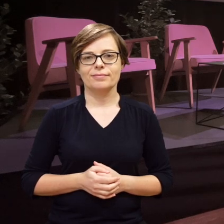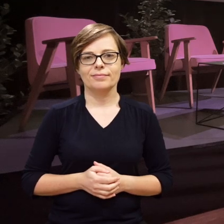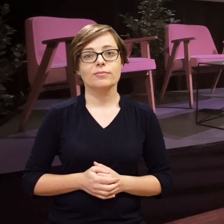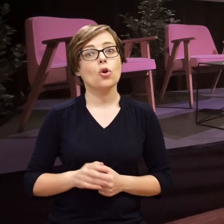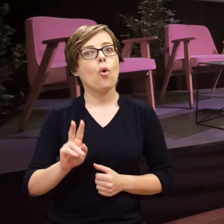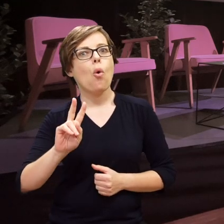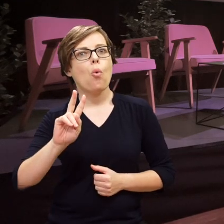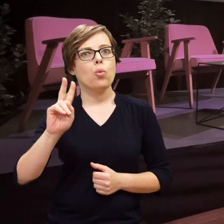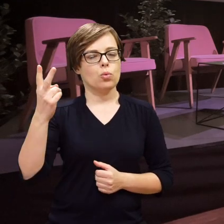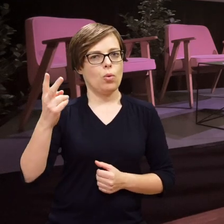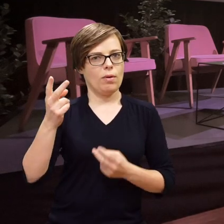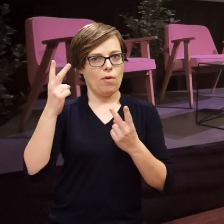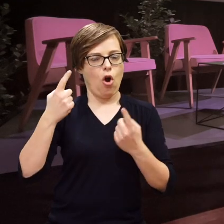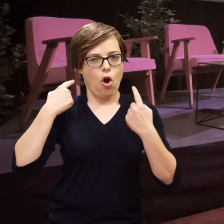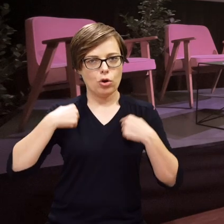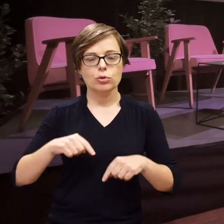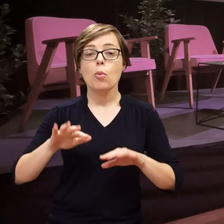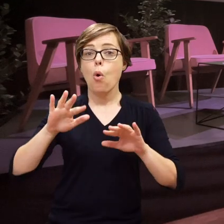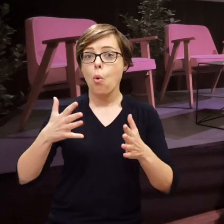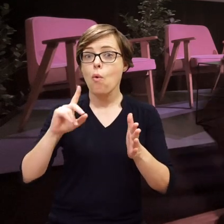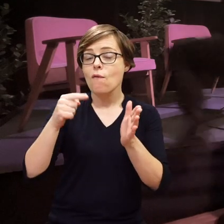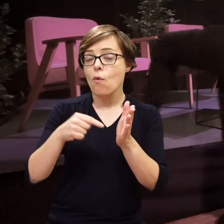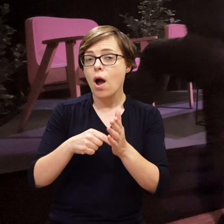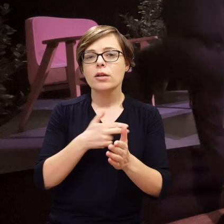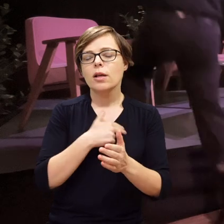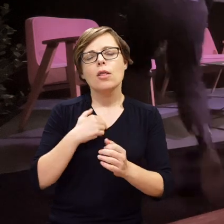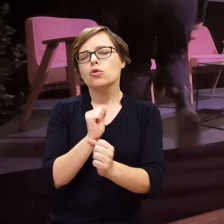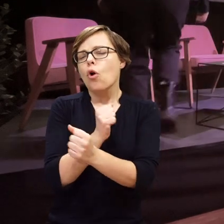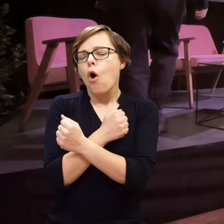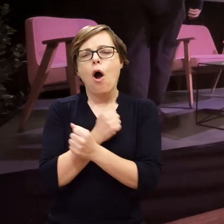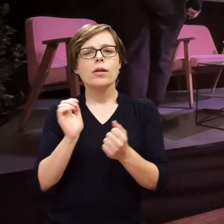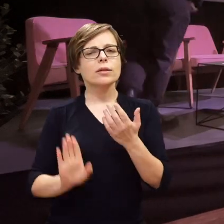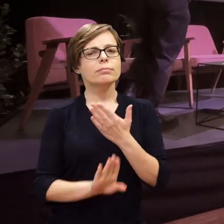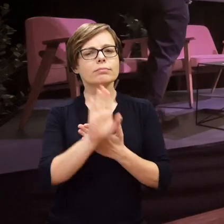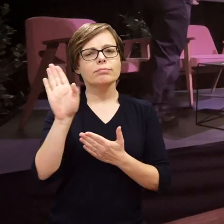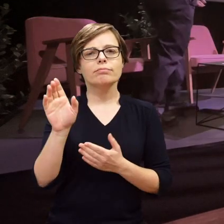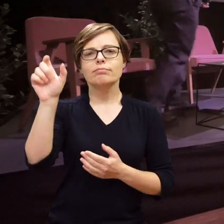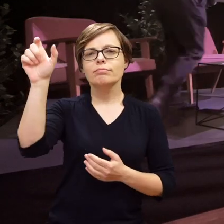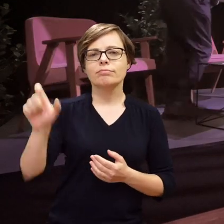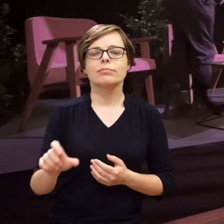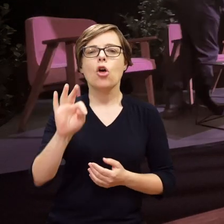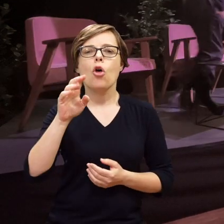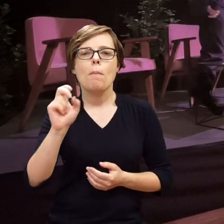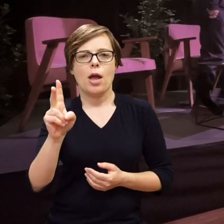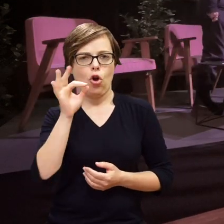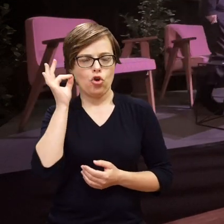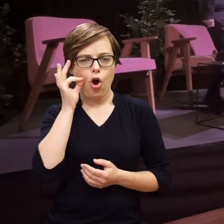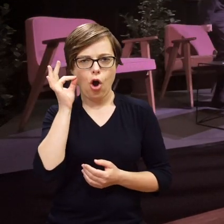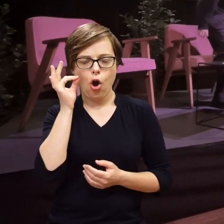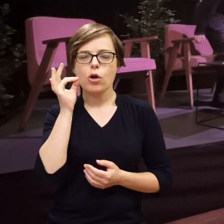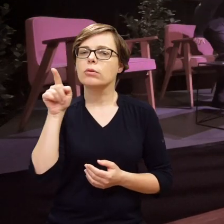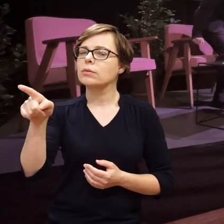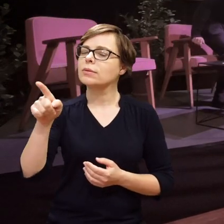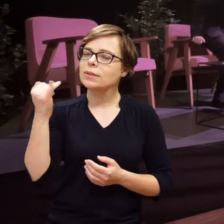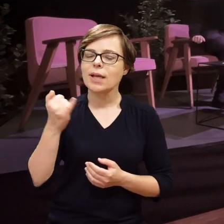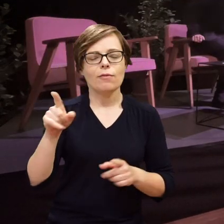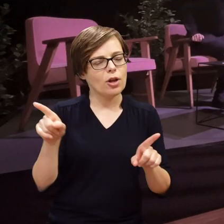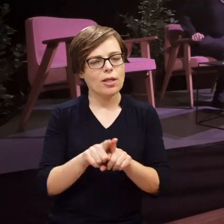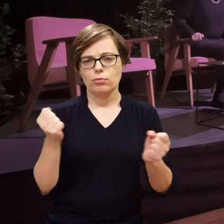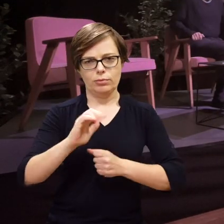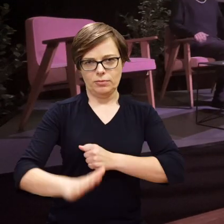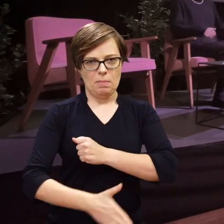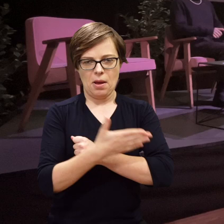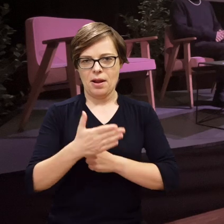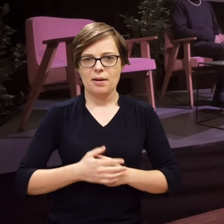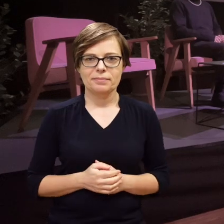Zapraszam drugiego sprawcę tego zamieszania, czyli właśnie naszego kochanego ambasadora, Tomka Kota, na którego zawsze również możemy liczyć.